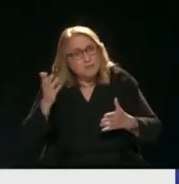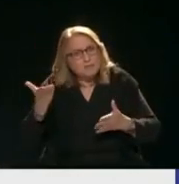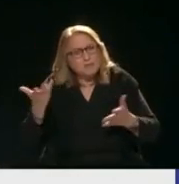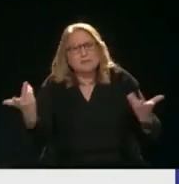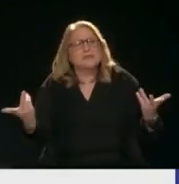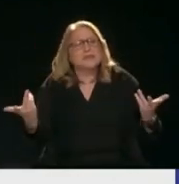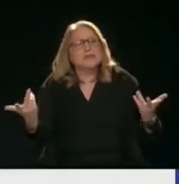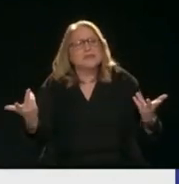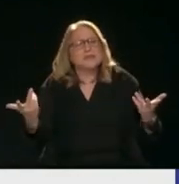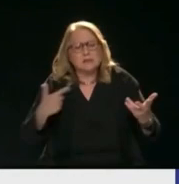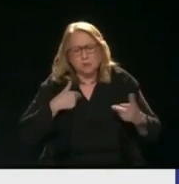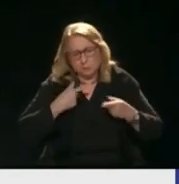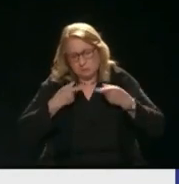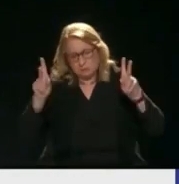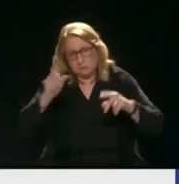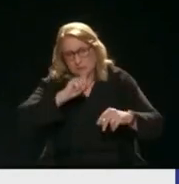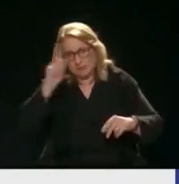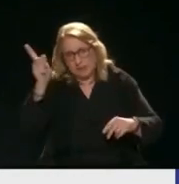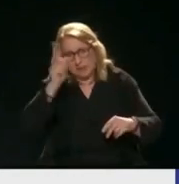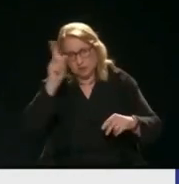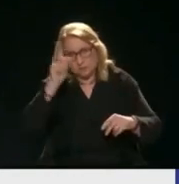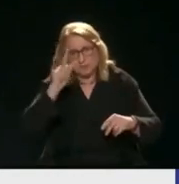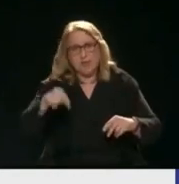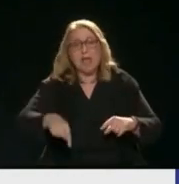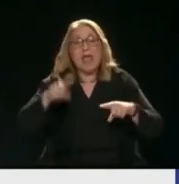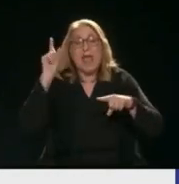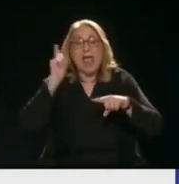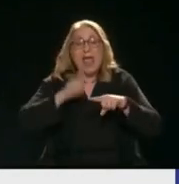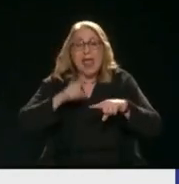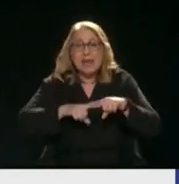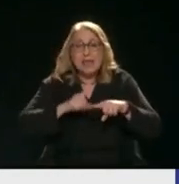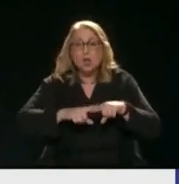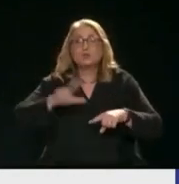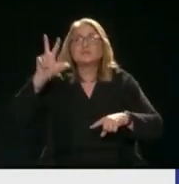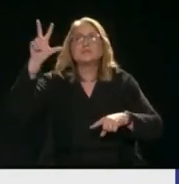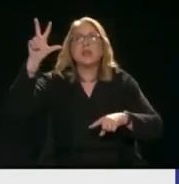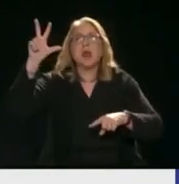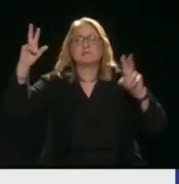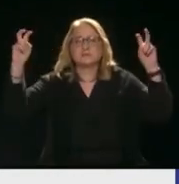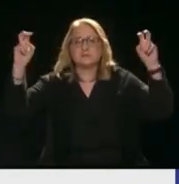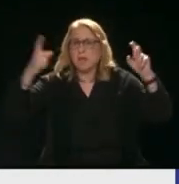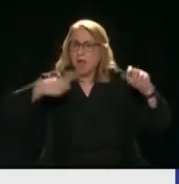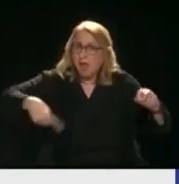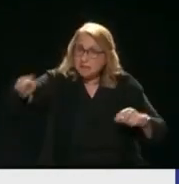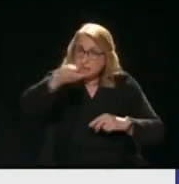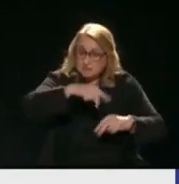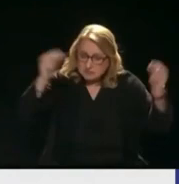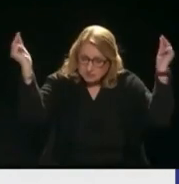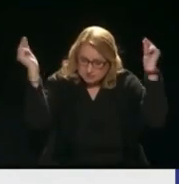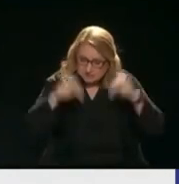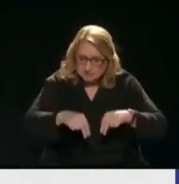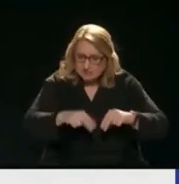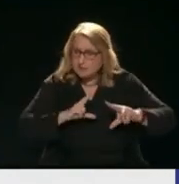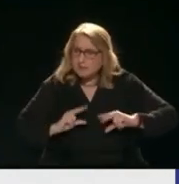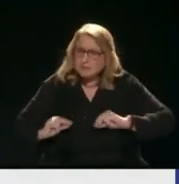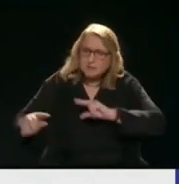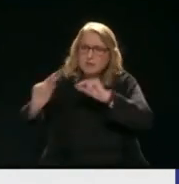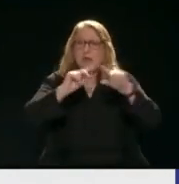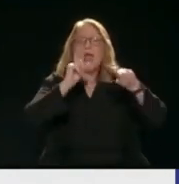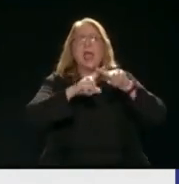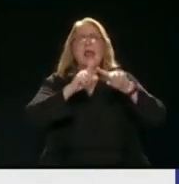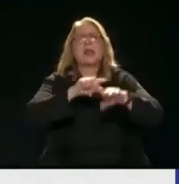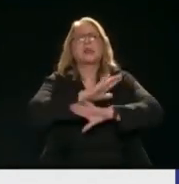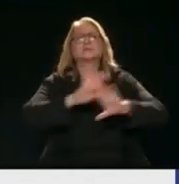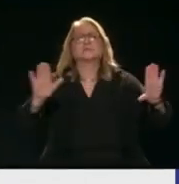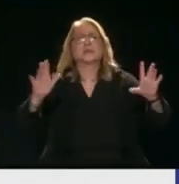όλα Γι' αυτό μιλάω Ελλήνω συνέλευση Ψήφιζε σε Ελλήνω συνέλευση Συστρατεύεσαι με τον συνολό σου Να τελειώσει κάθε ιδεία Κάθε γελιότα